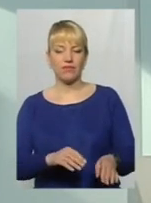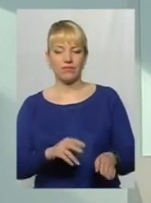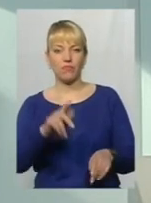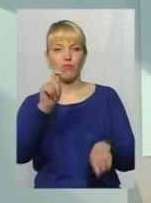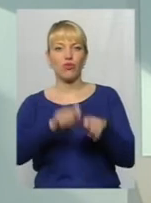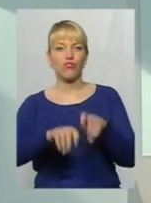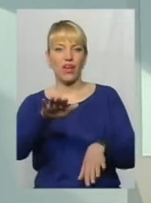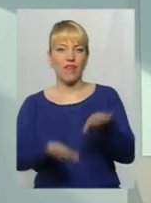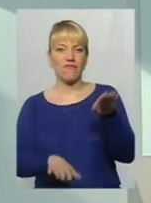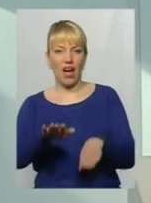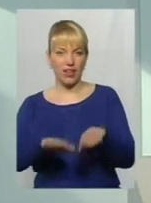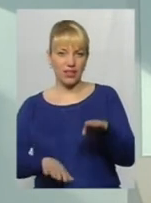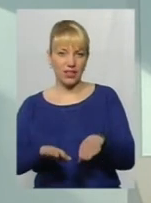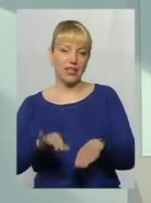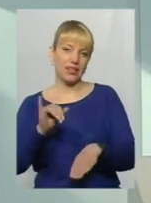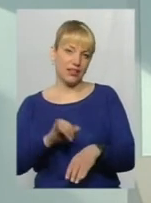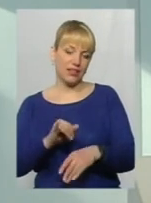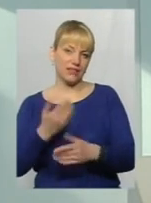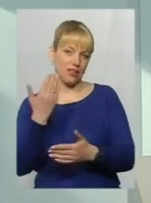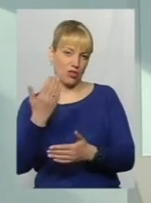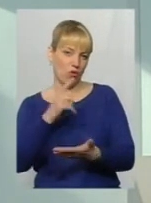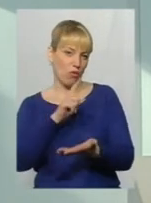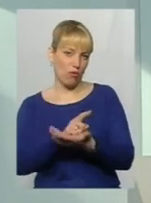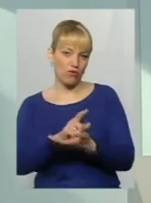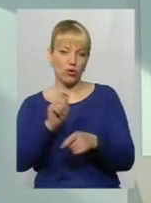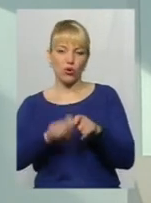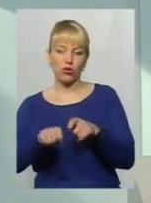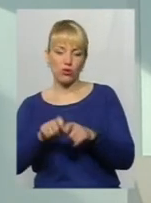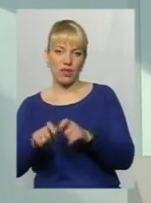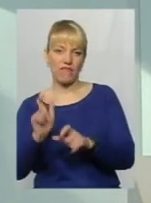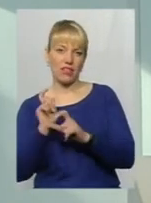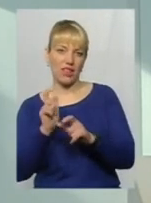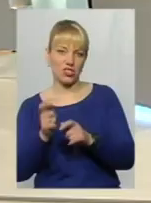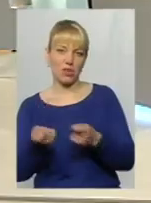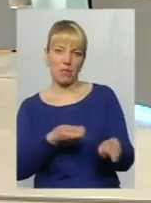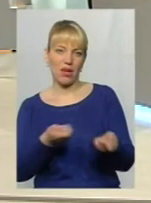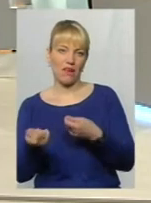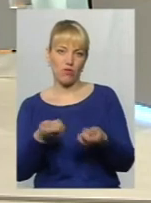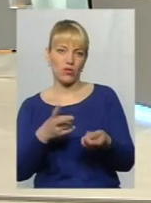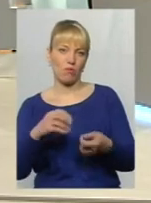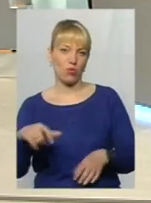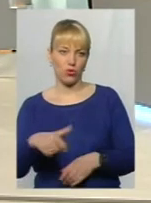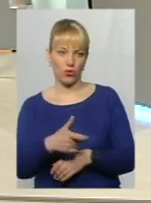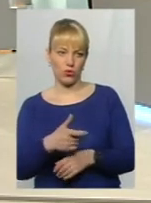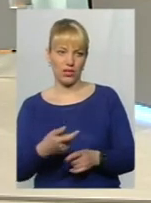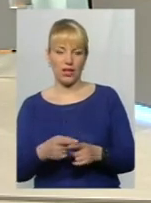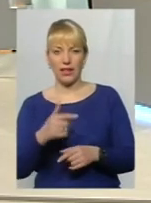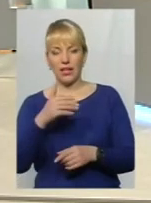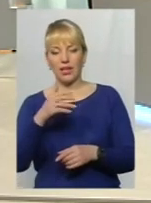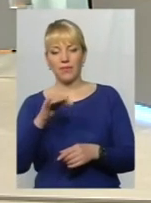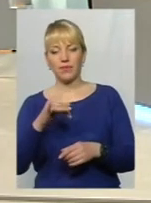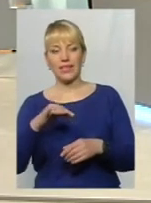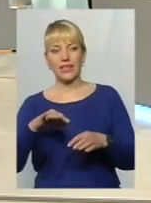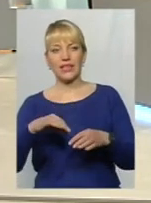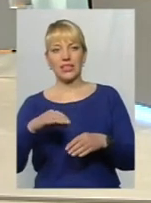їхній прямий обов'язок, контролюють вантажоперевезення по дорогах. До багатогабаритної транспорту ми ще